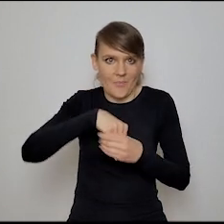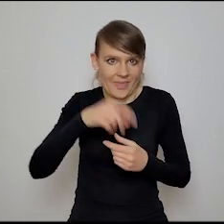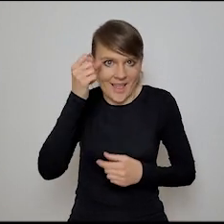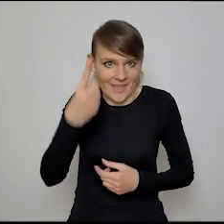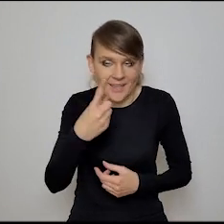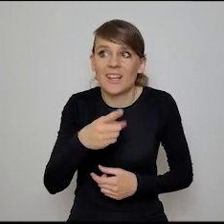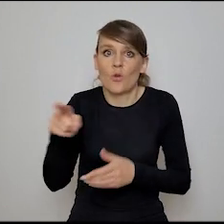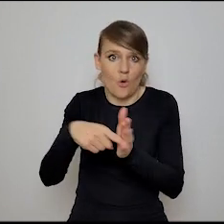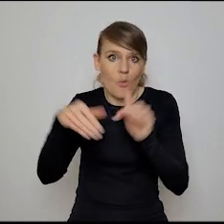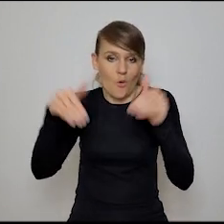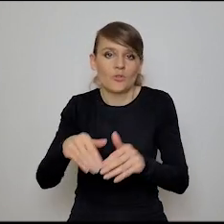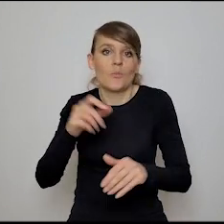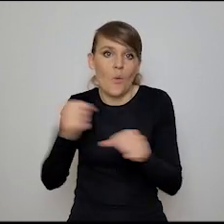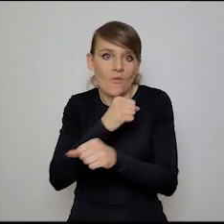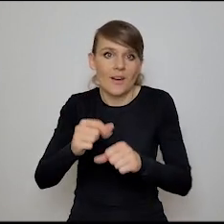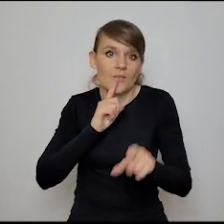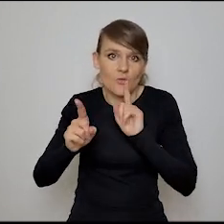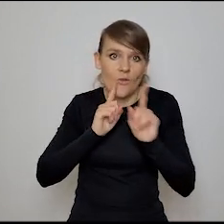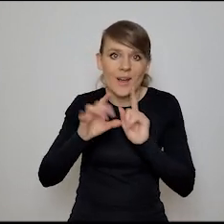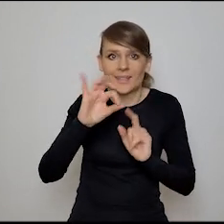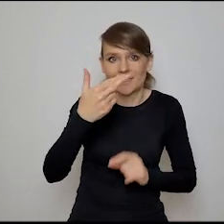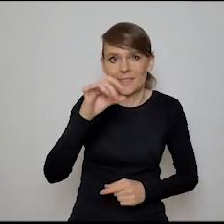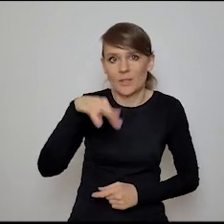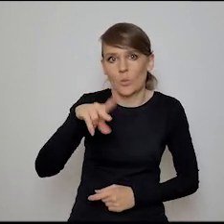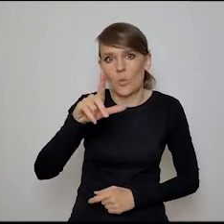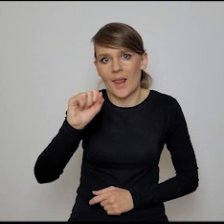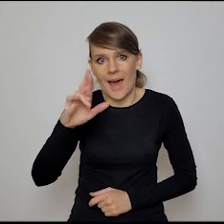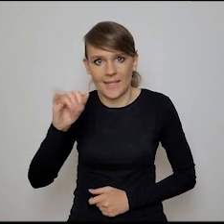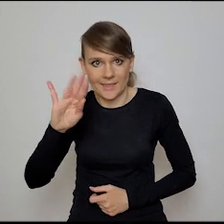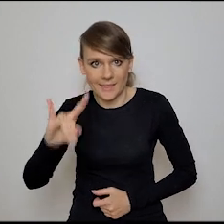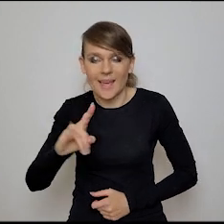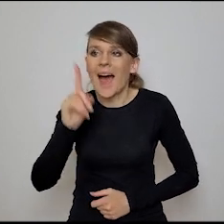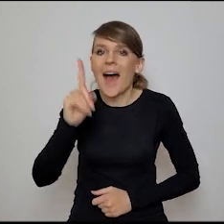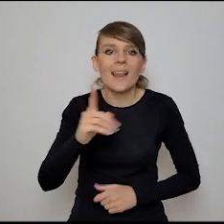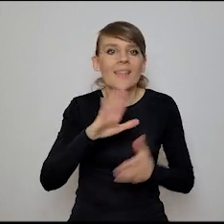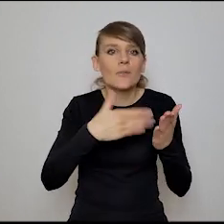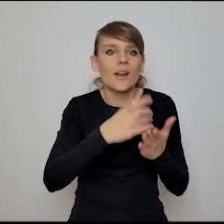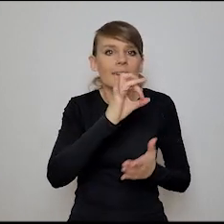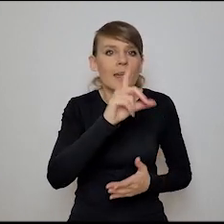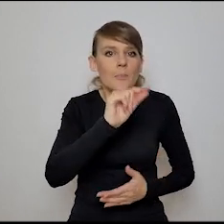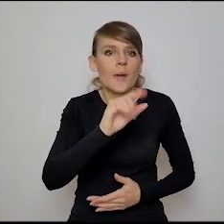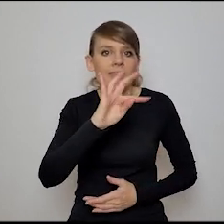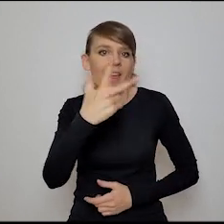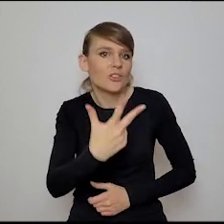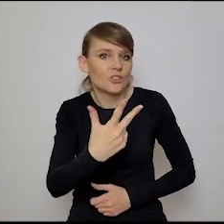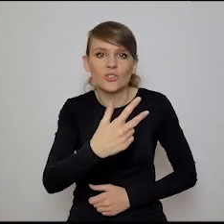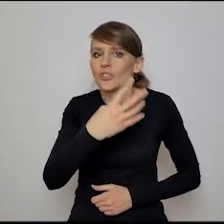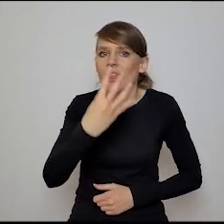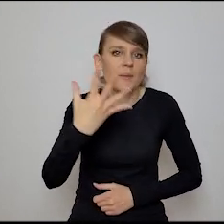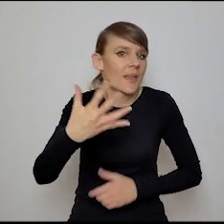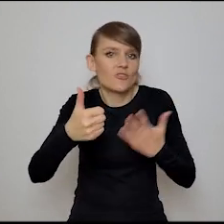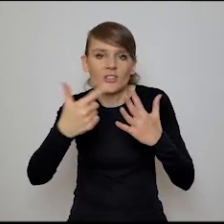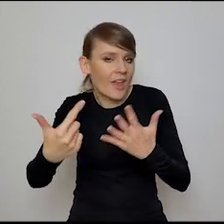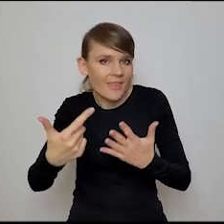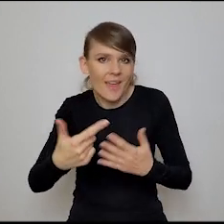to wtedy możemy rozmawiać na poważnie jakiekolwiek singularity. Ale z modelami, nie wiem, GPT-3, GPT-4, 5, 6 czy